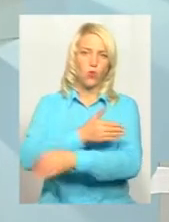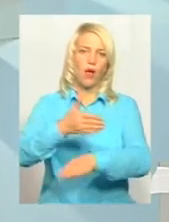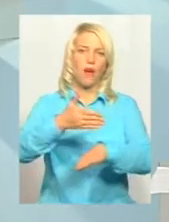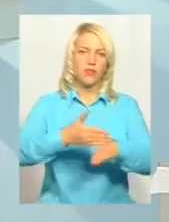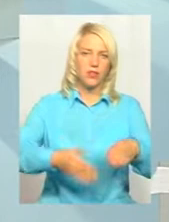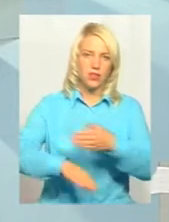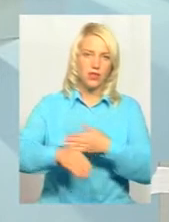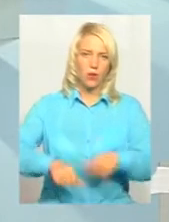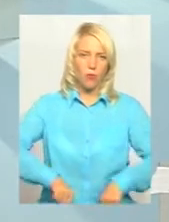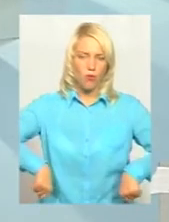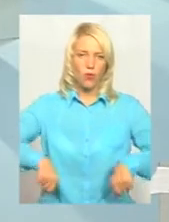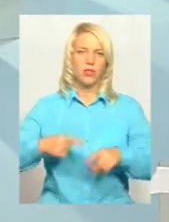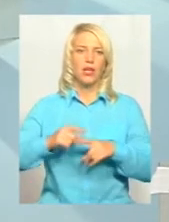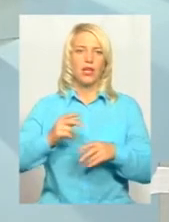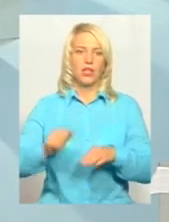штани-повзунки,